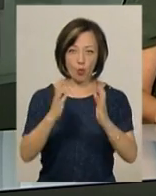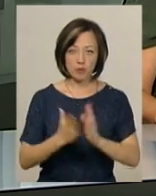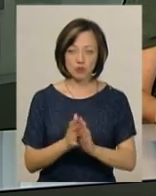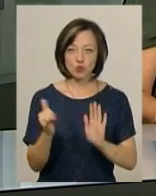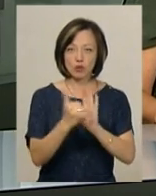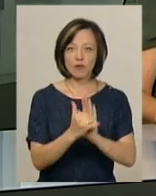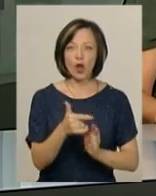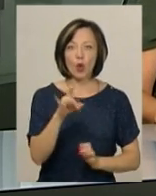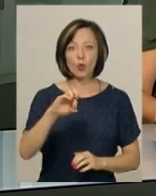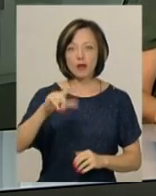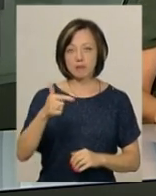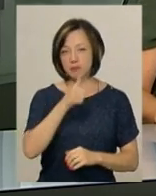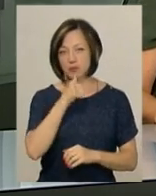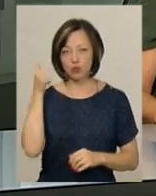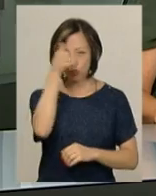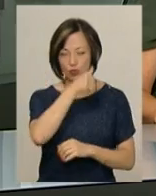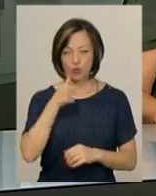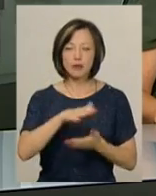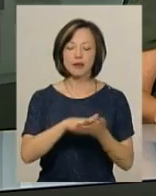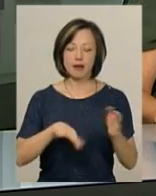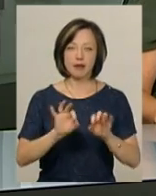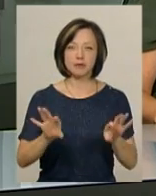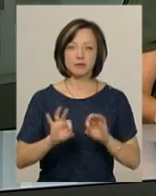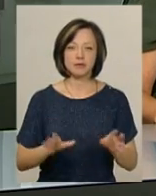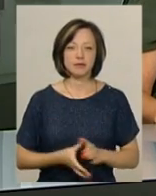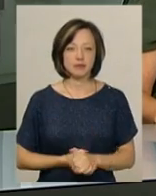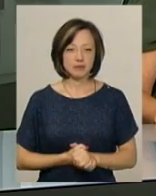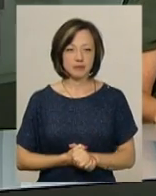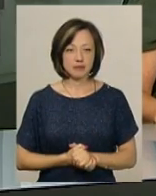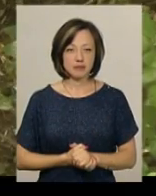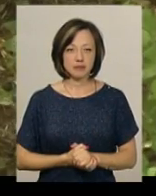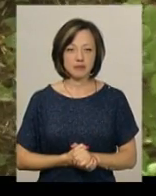встановили у грудні минулого року. Тетяна Пресекар розповідь докладніше.